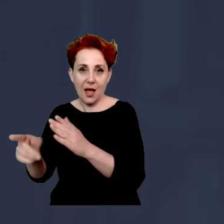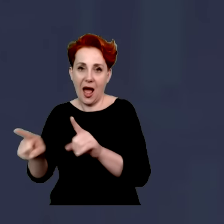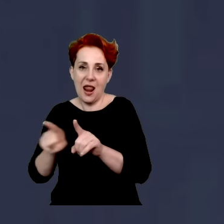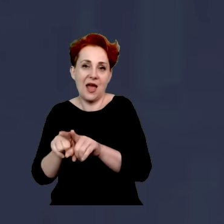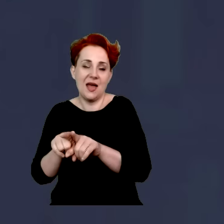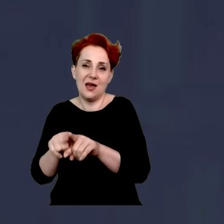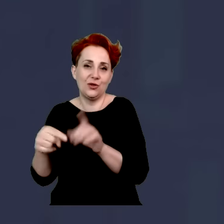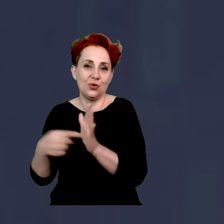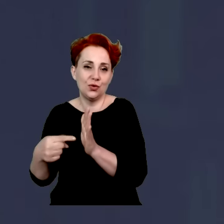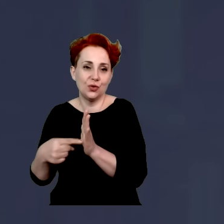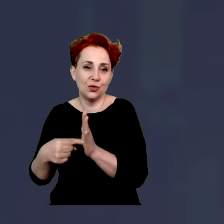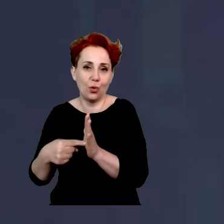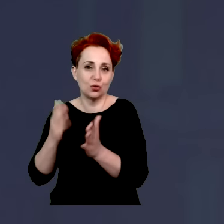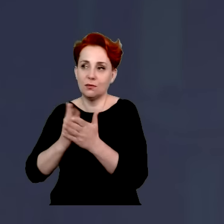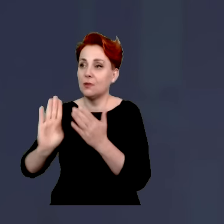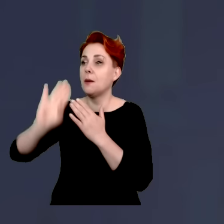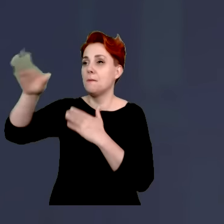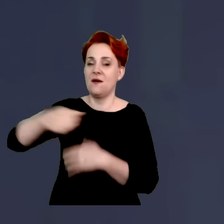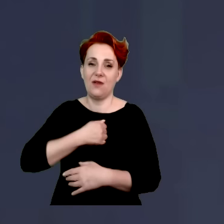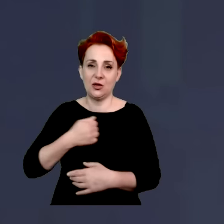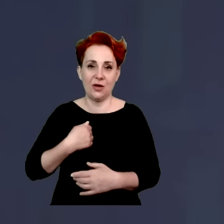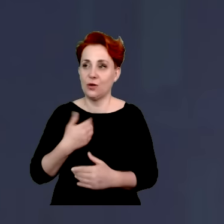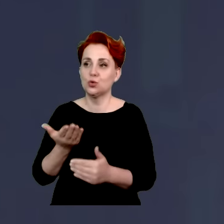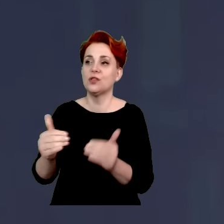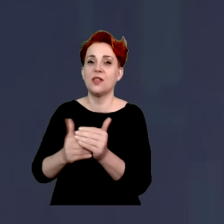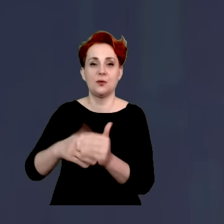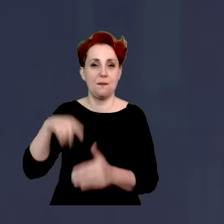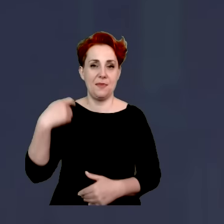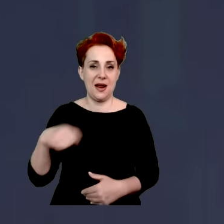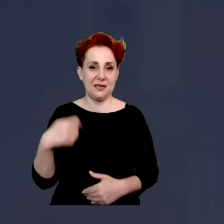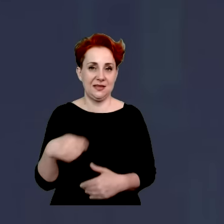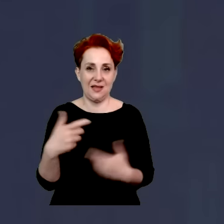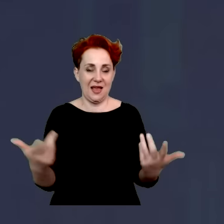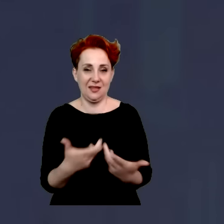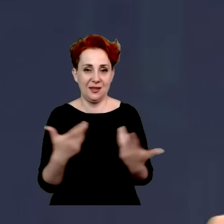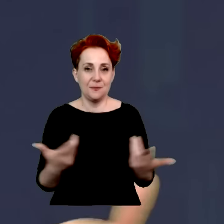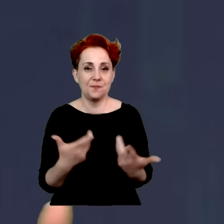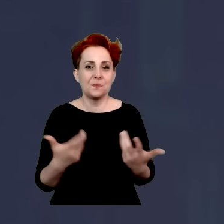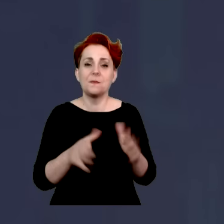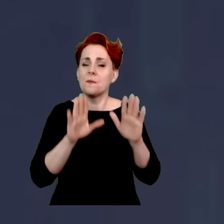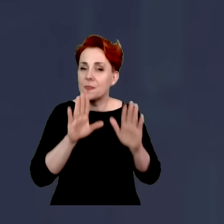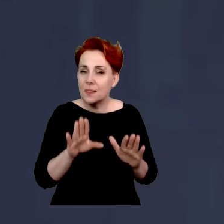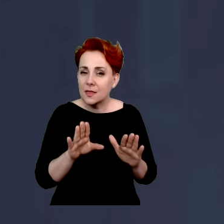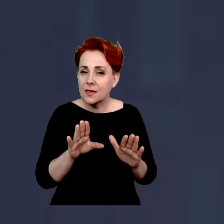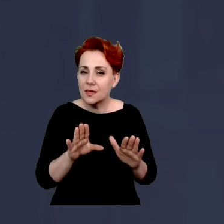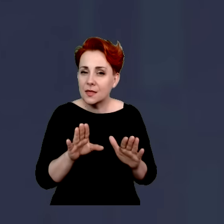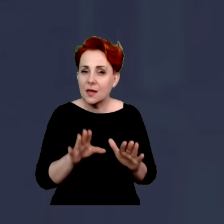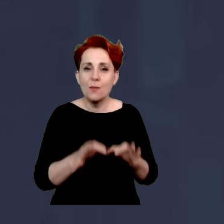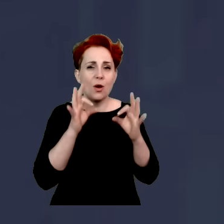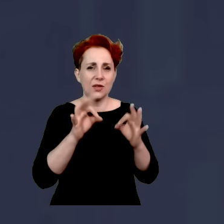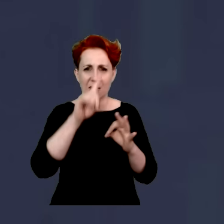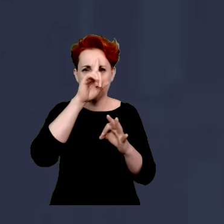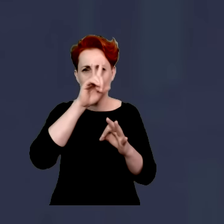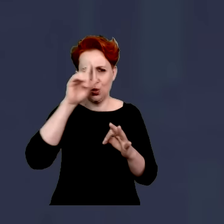w Warszawie już niekoniecznie, aż być prezydentem z krzyżem, pomimo tego po postępującej laicyzacji